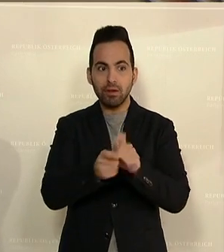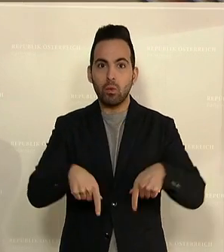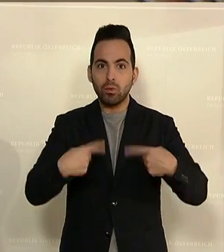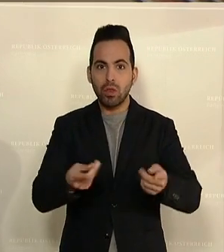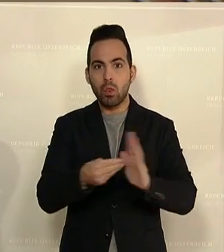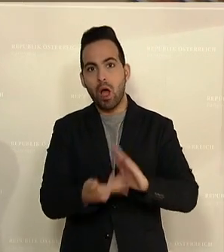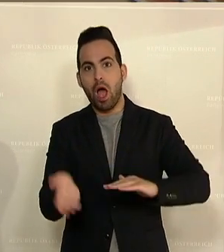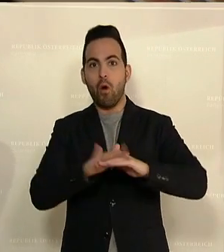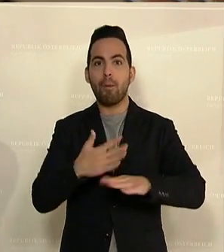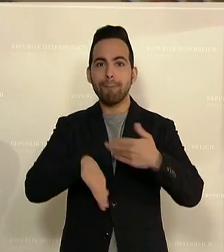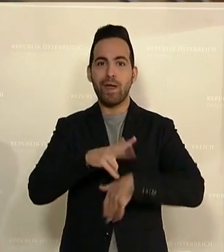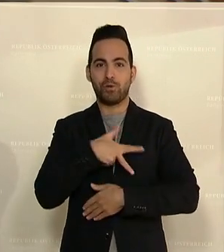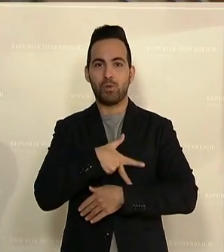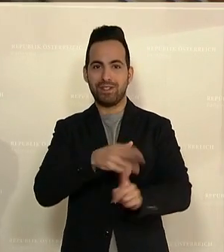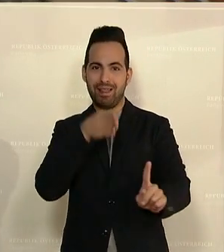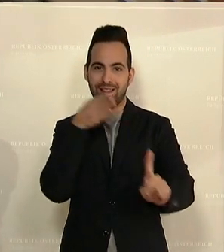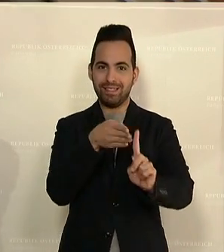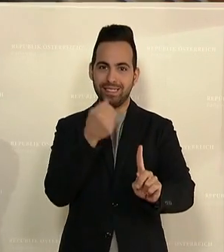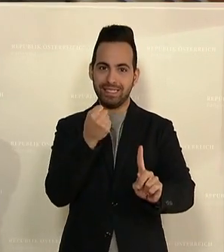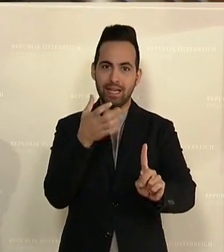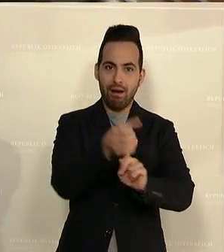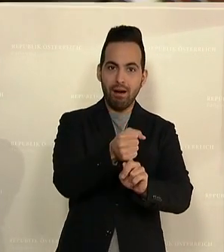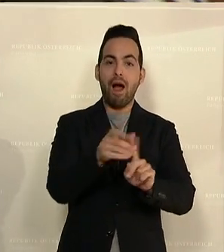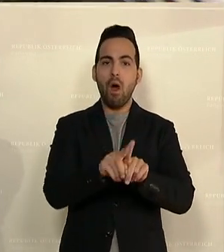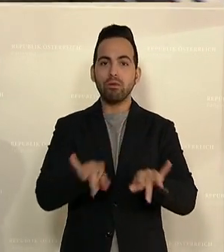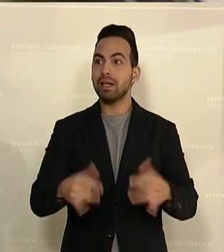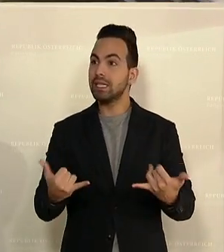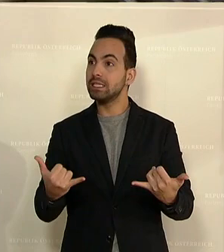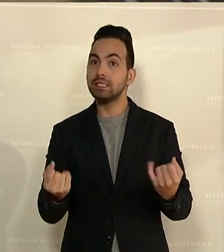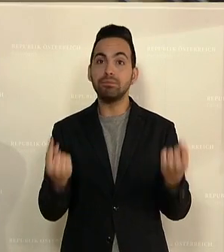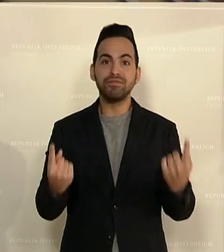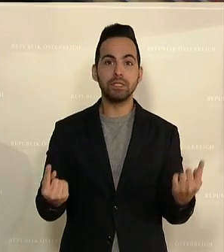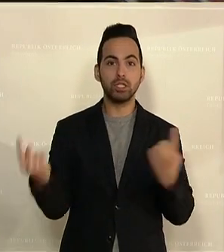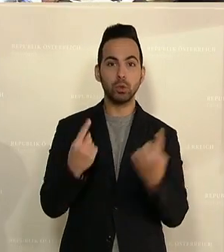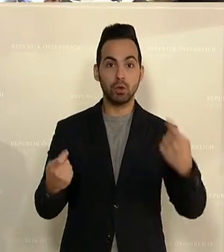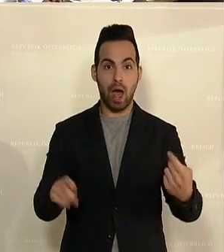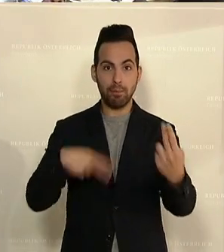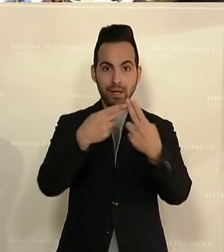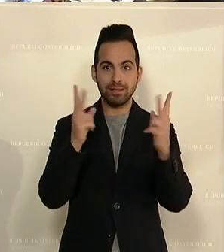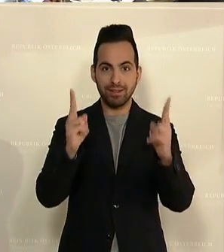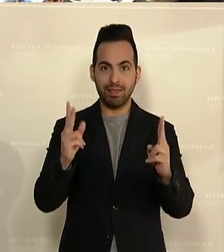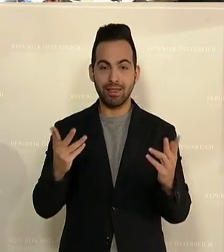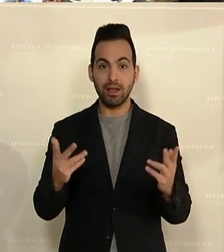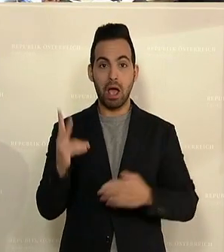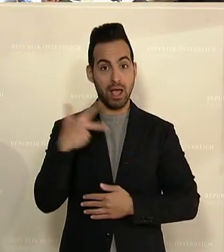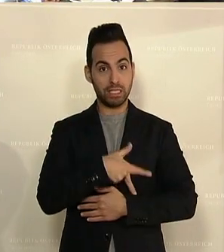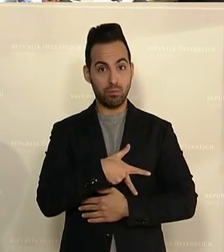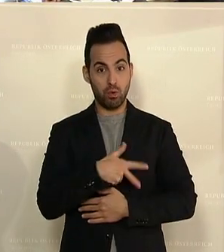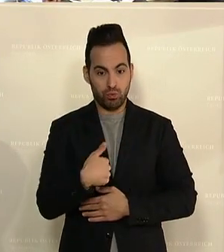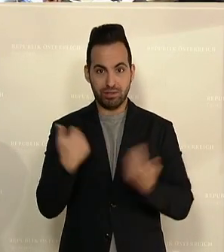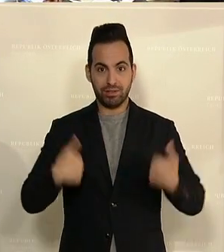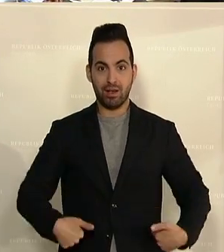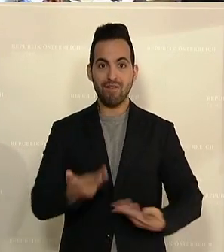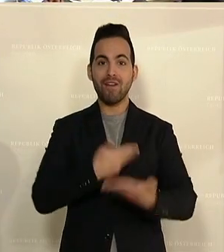noch sozial treffsicherer und den aktuellen Gegebenheiten auch anzupassen. Und die SPÖ und ich als